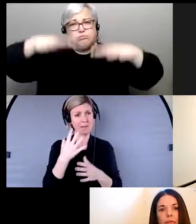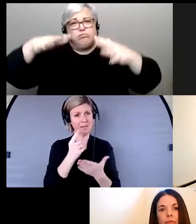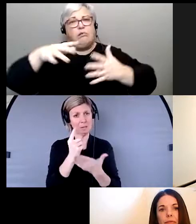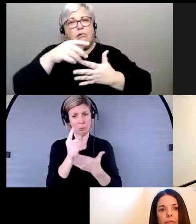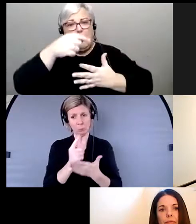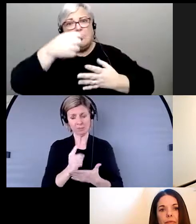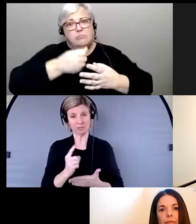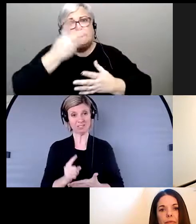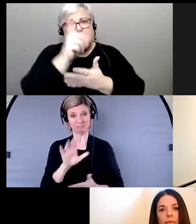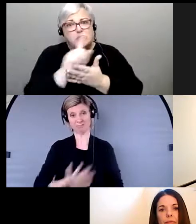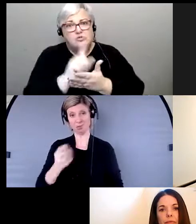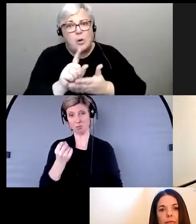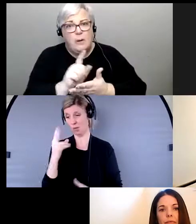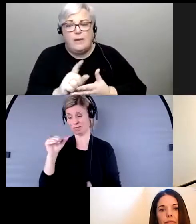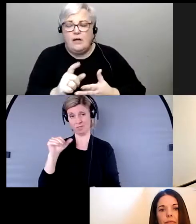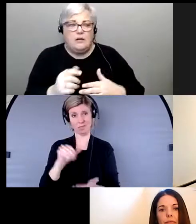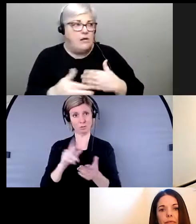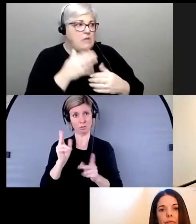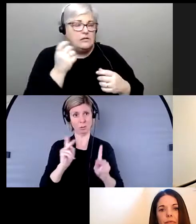toutes les communautés